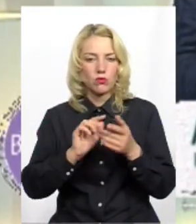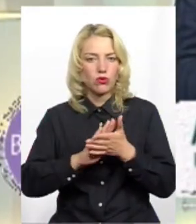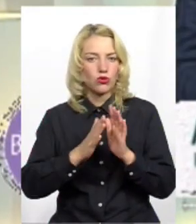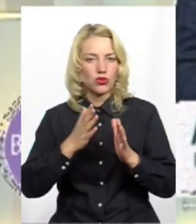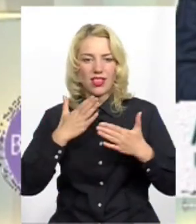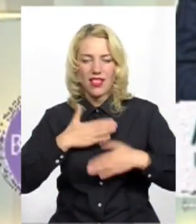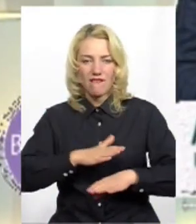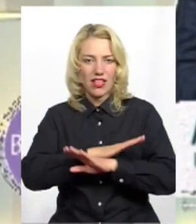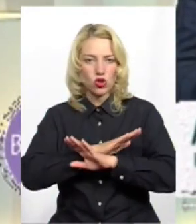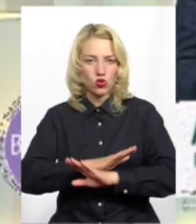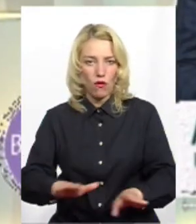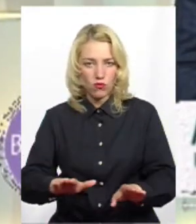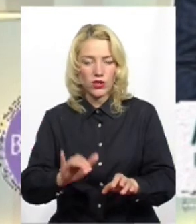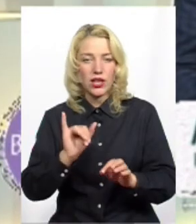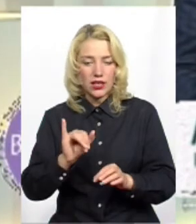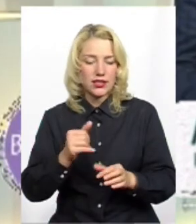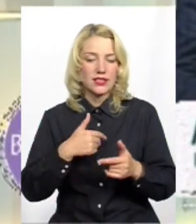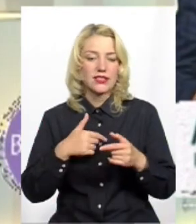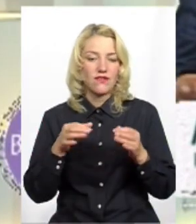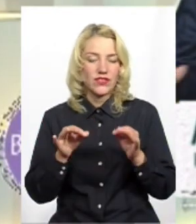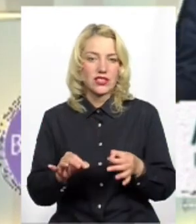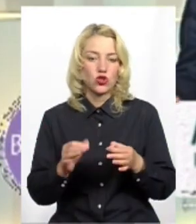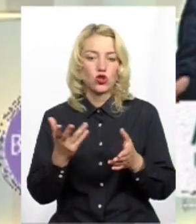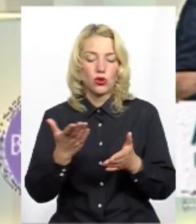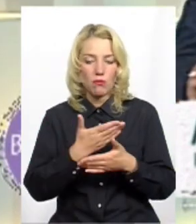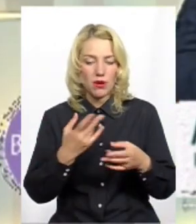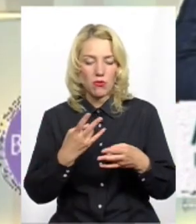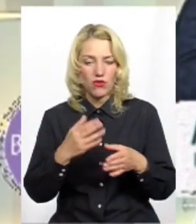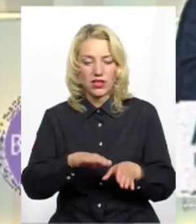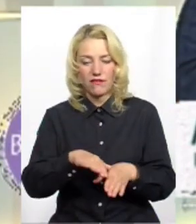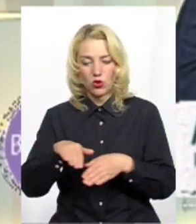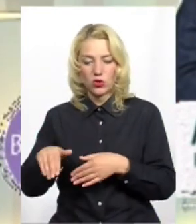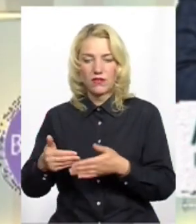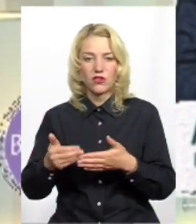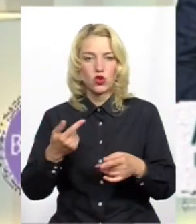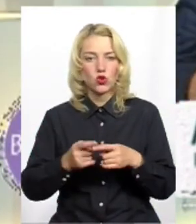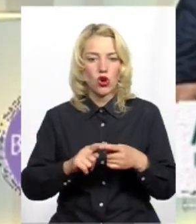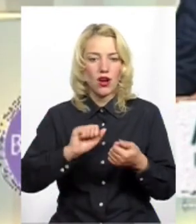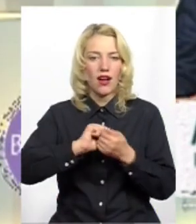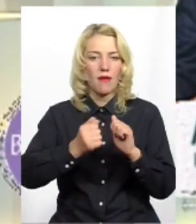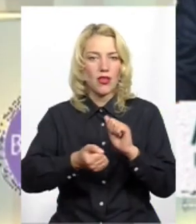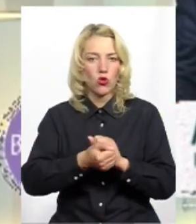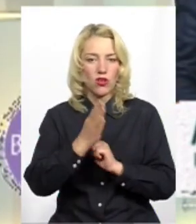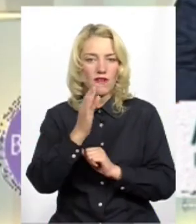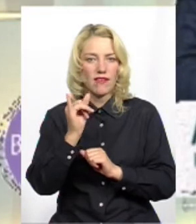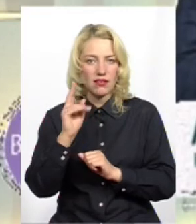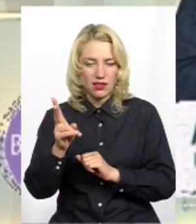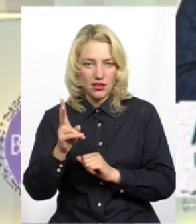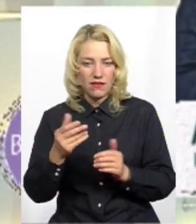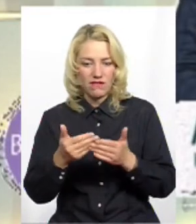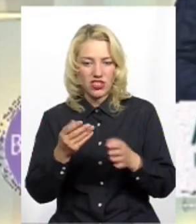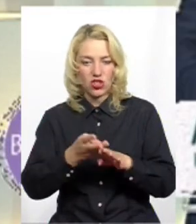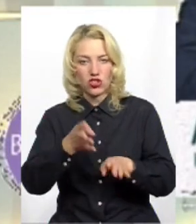речей не влаштовує. І, звісно, що ми повинні відходити від цього кам'яного віку, від цього пережитку комунізму, від